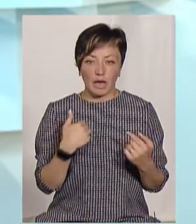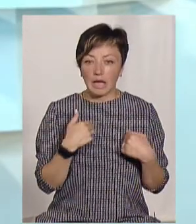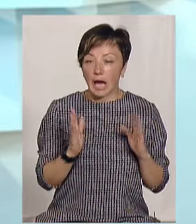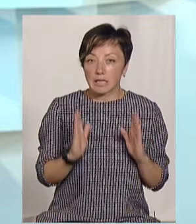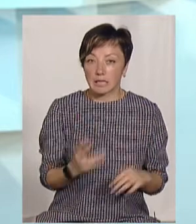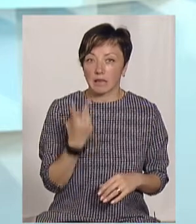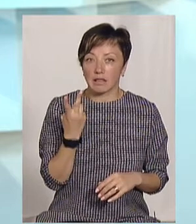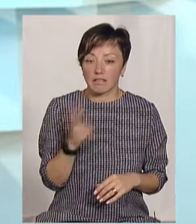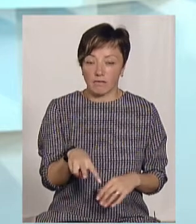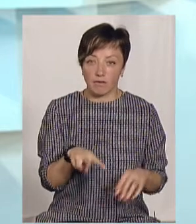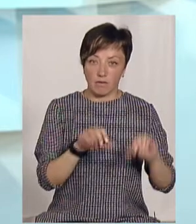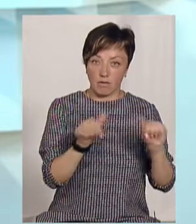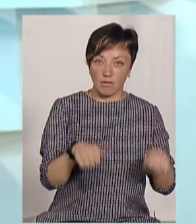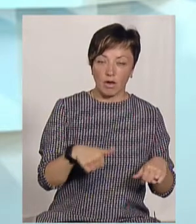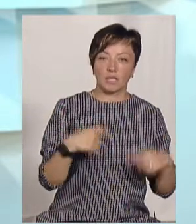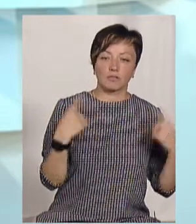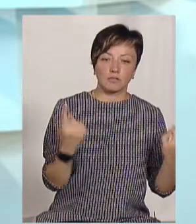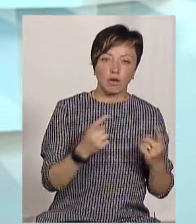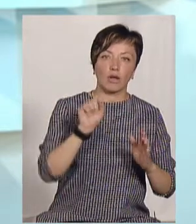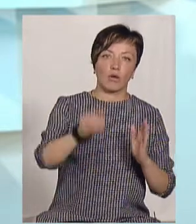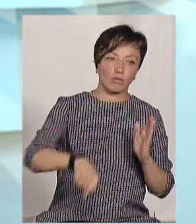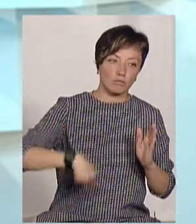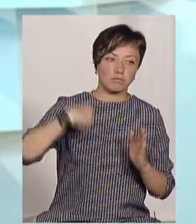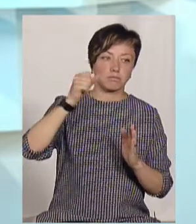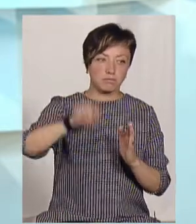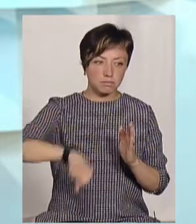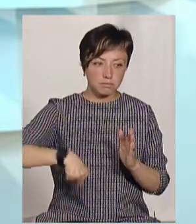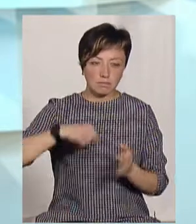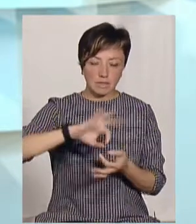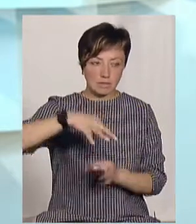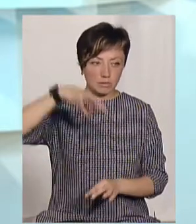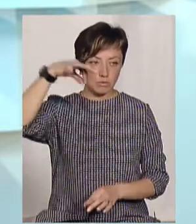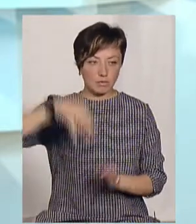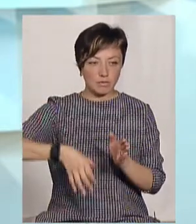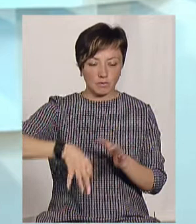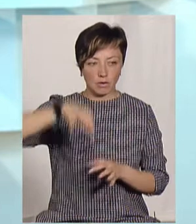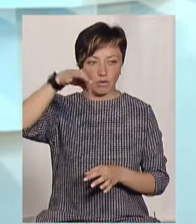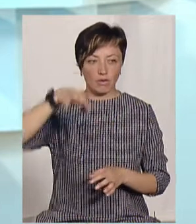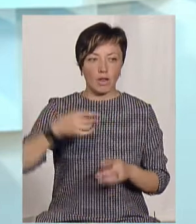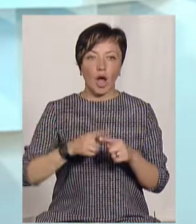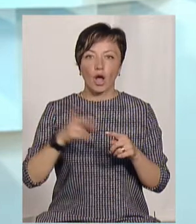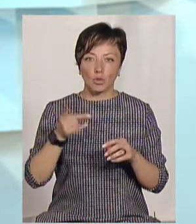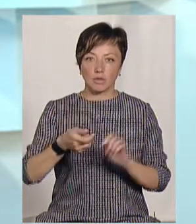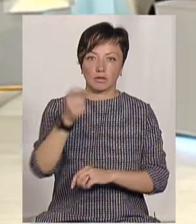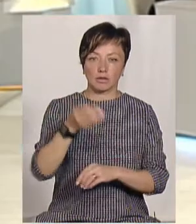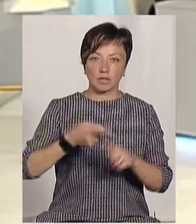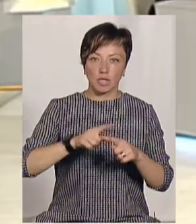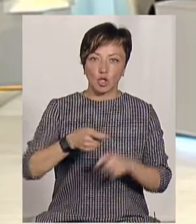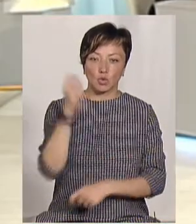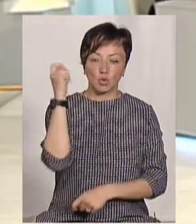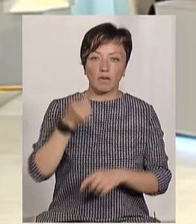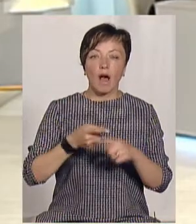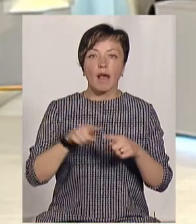два типи краничок. Звичайні, коли ми корбою крутили і на цепу витягували відро. Другий – це журавель. А там такі